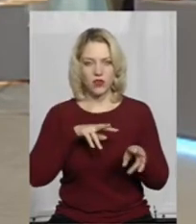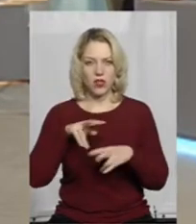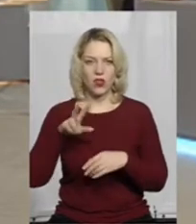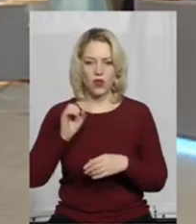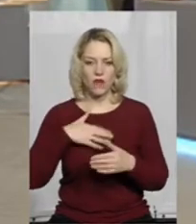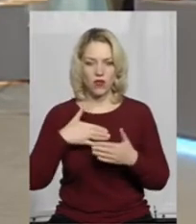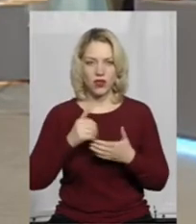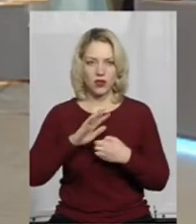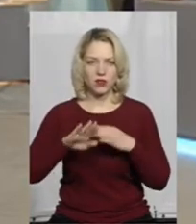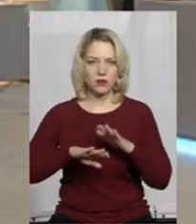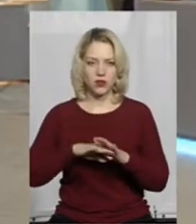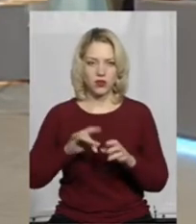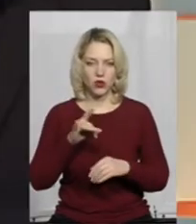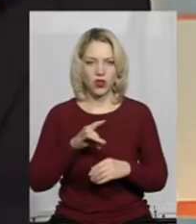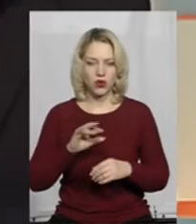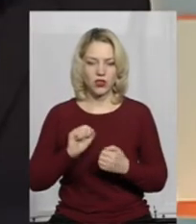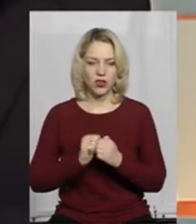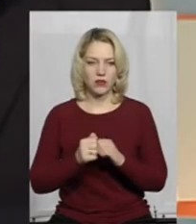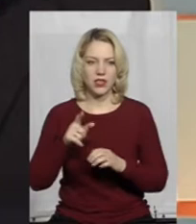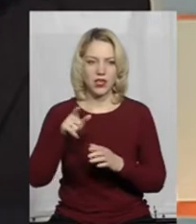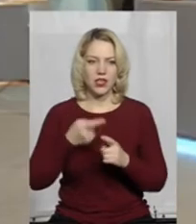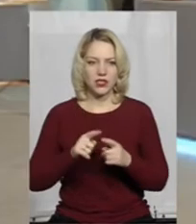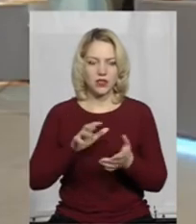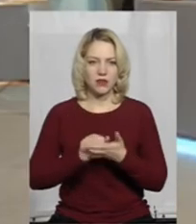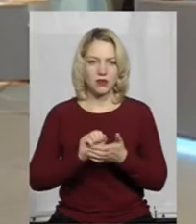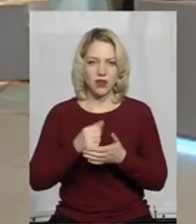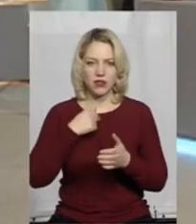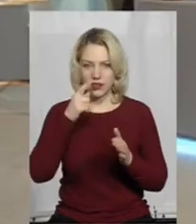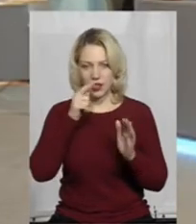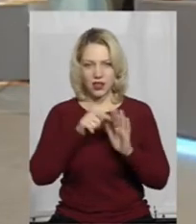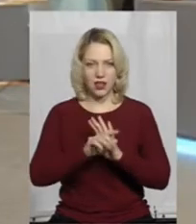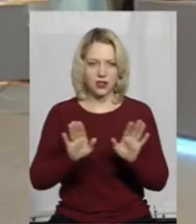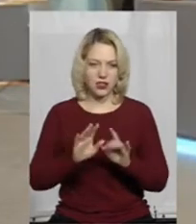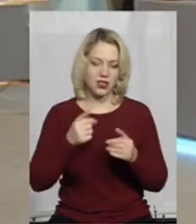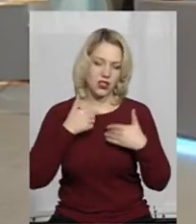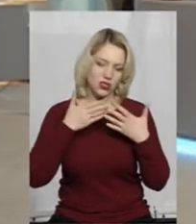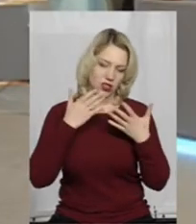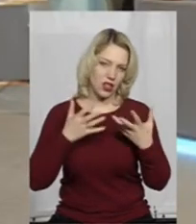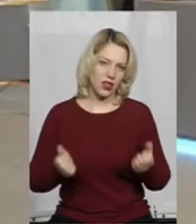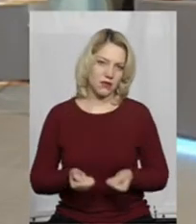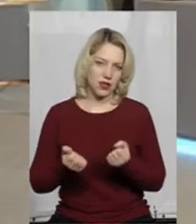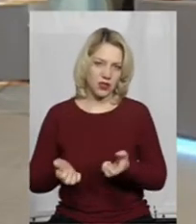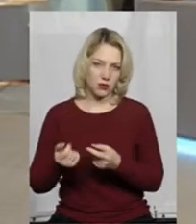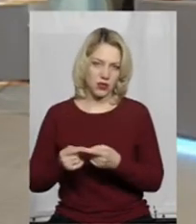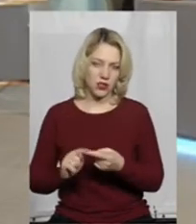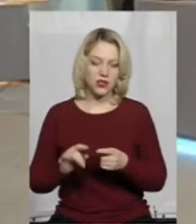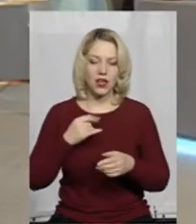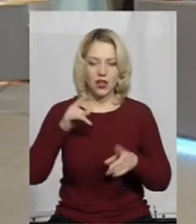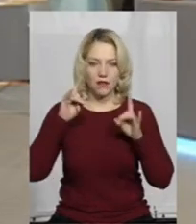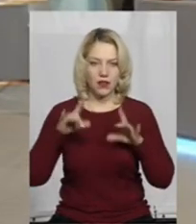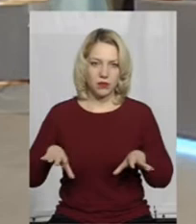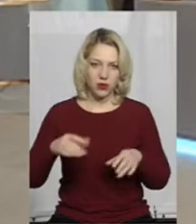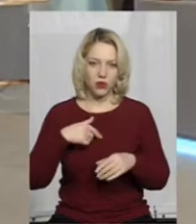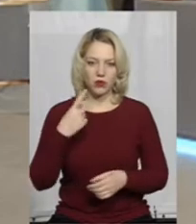як волонтери Кам'янець-Подільського району і Кам'янця займалися цим, я туди читала, підтримувала. Випадково, от